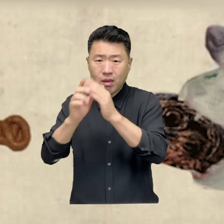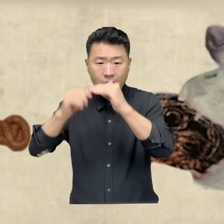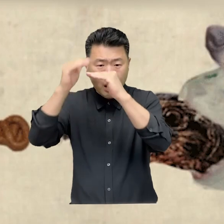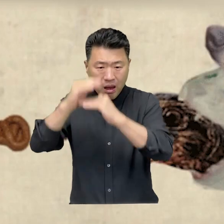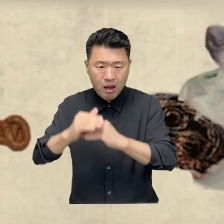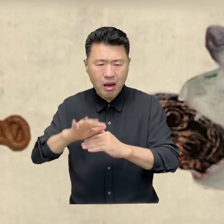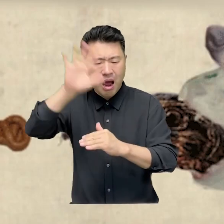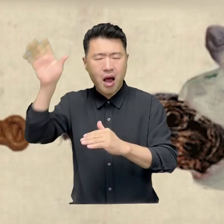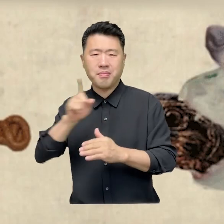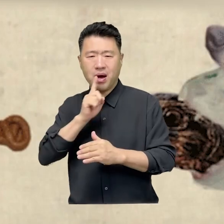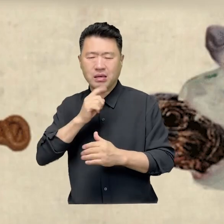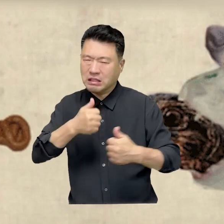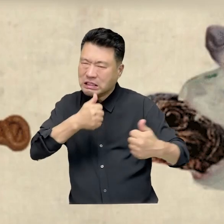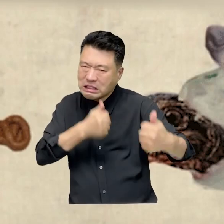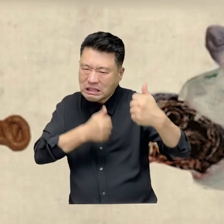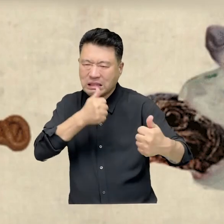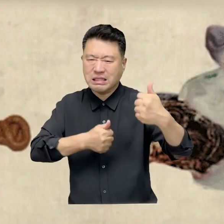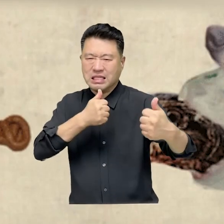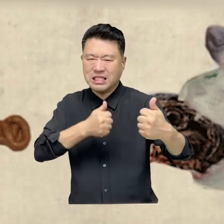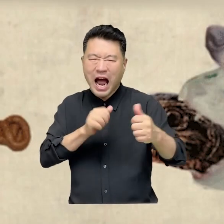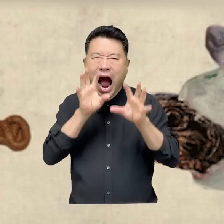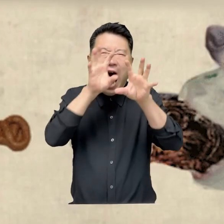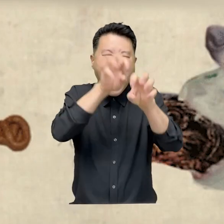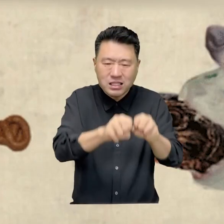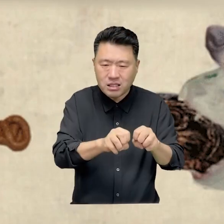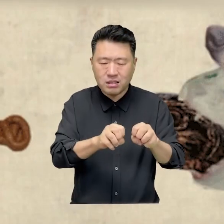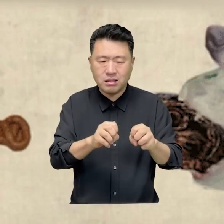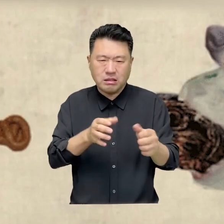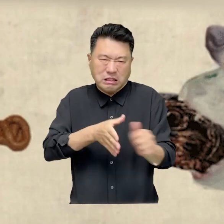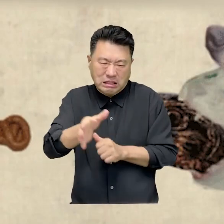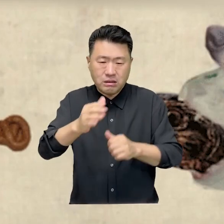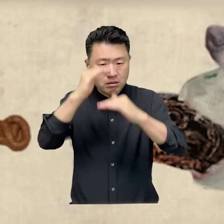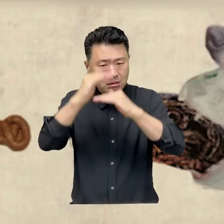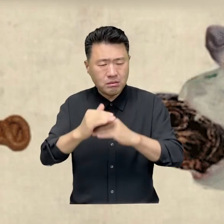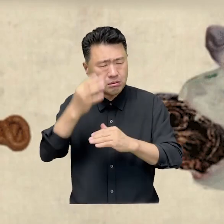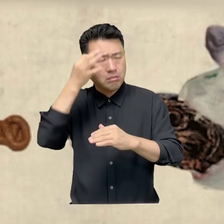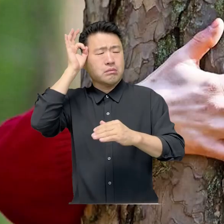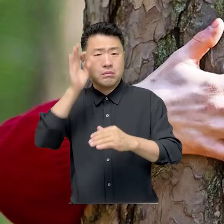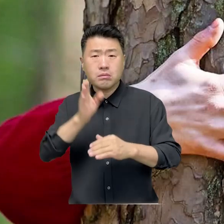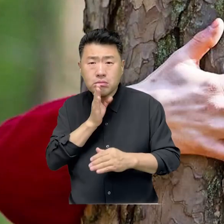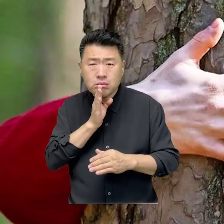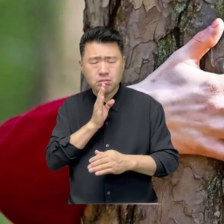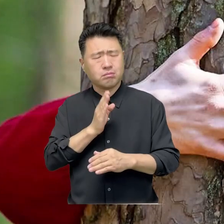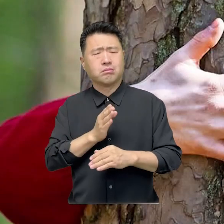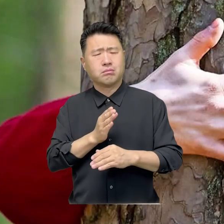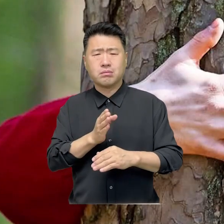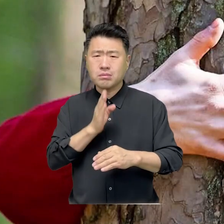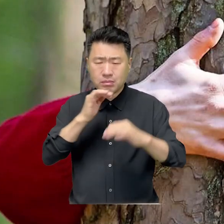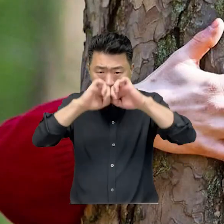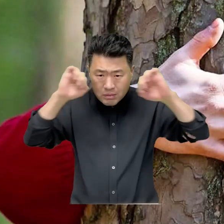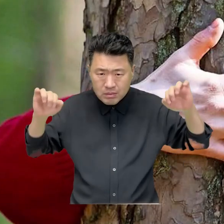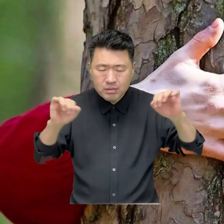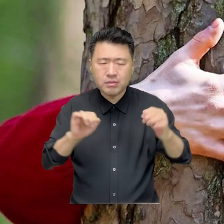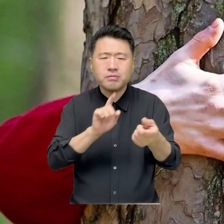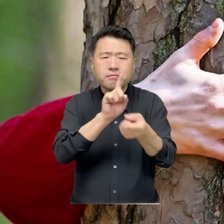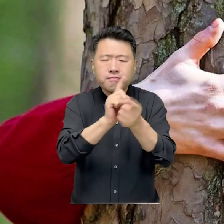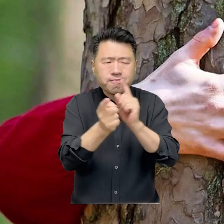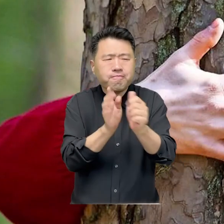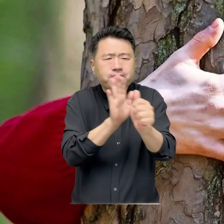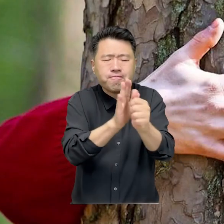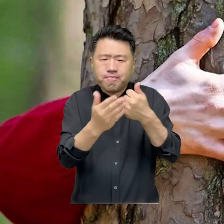진화를 언급하면 많은 사람이 생존 경쟁과 약육강식을 떠올리지만 진화의 진정한 모습은